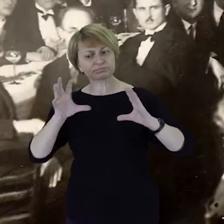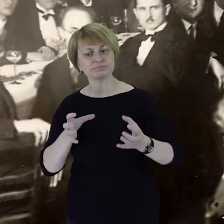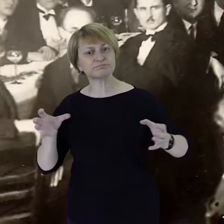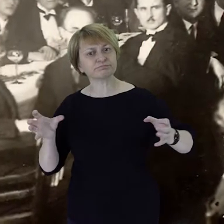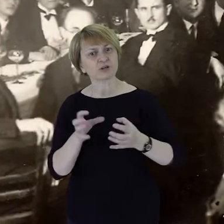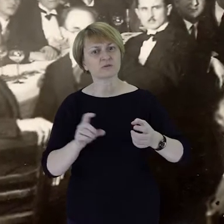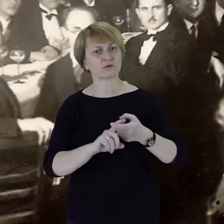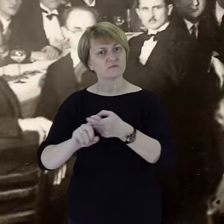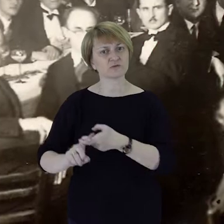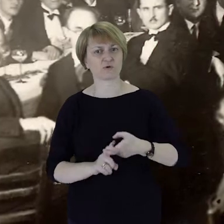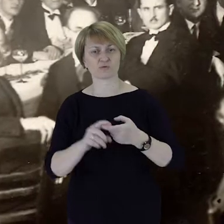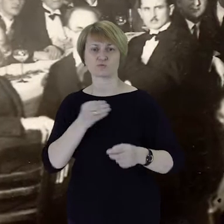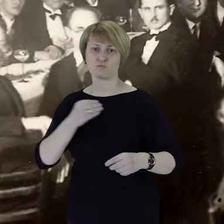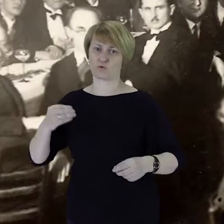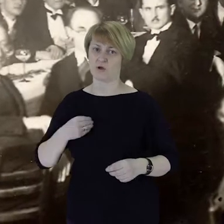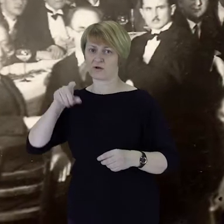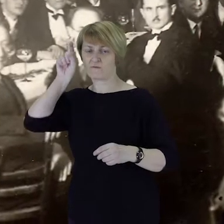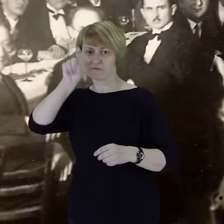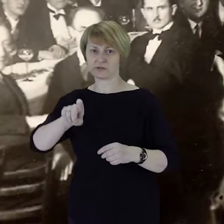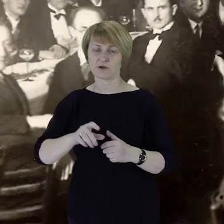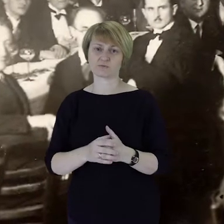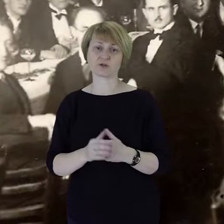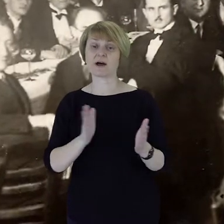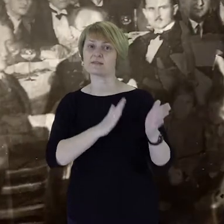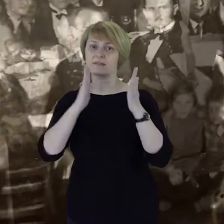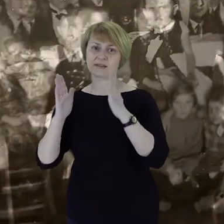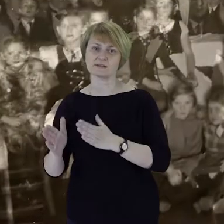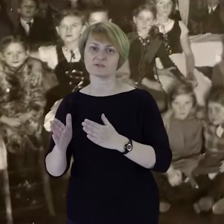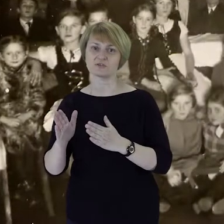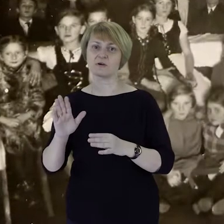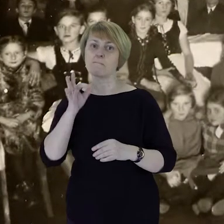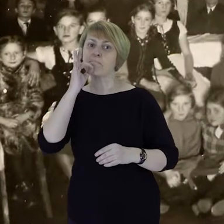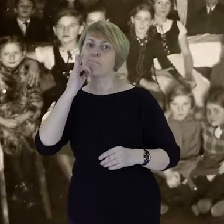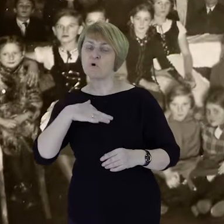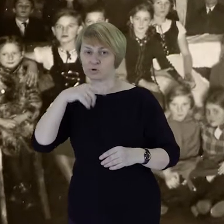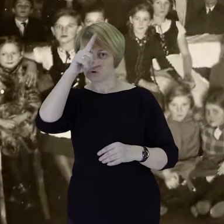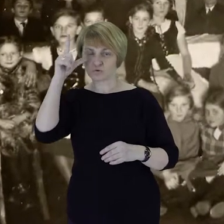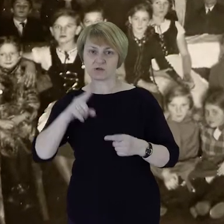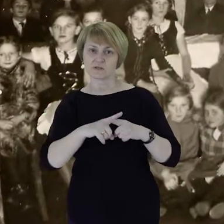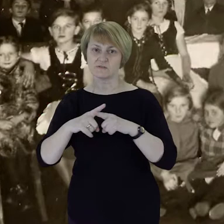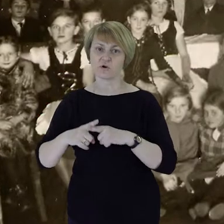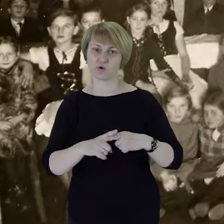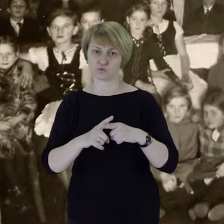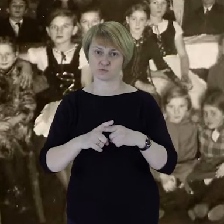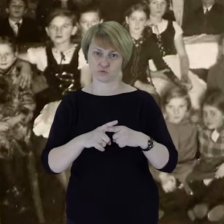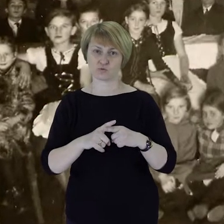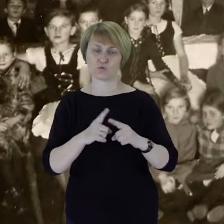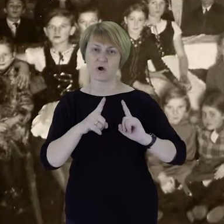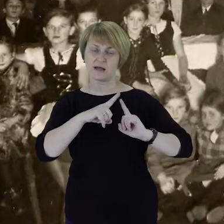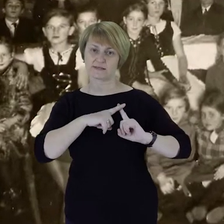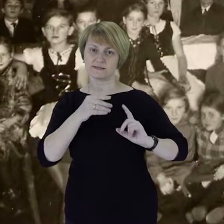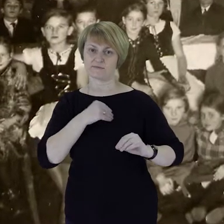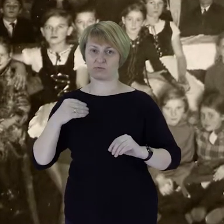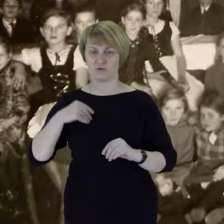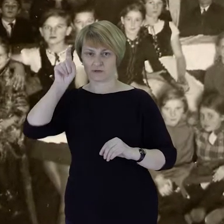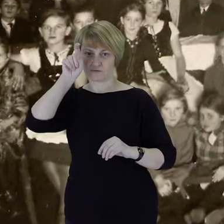w Związku Polaków w Niemczech, a następnie ci młodzi w Związku Harcerstwa Polskiego w Niemczech.